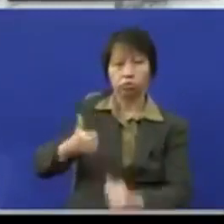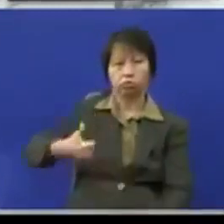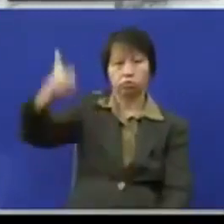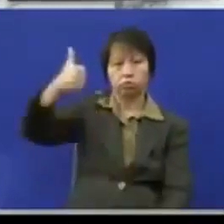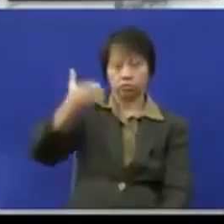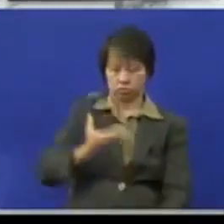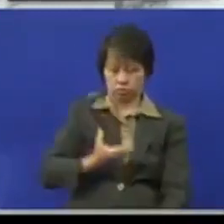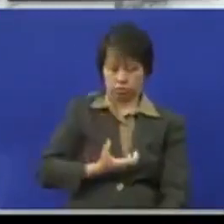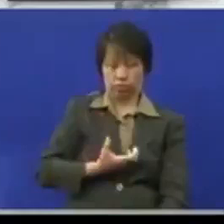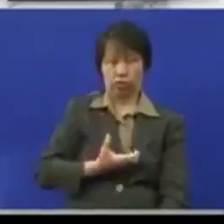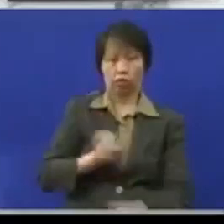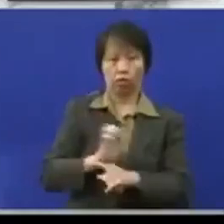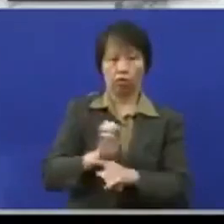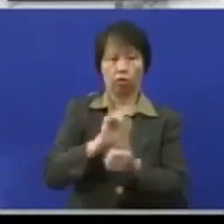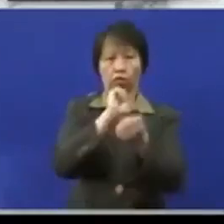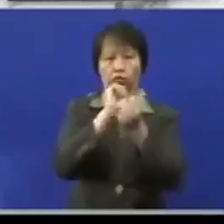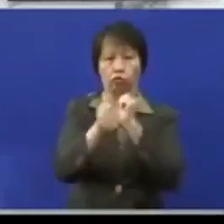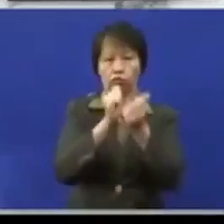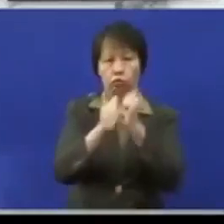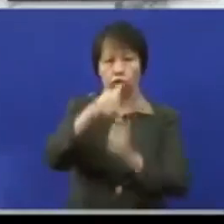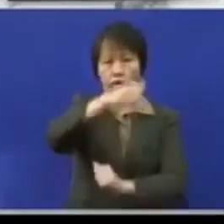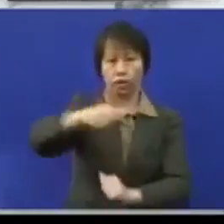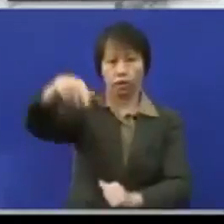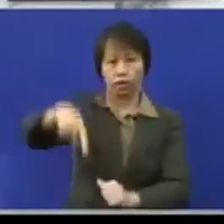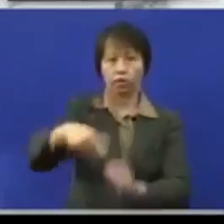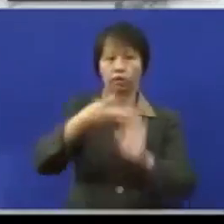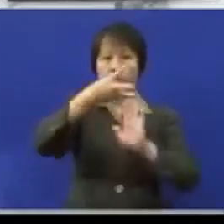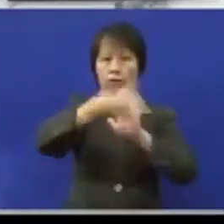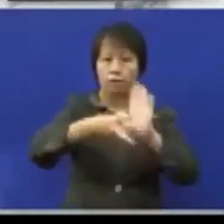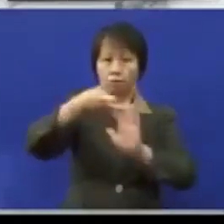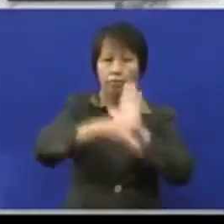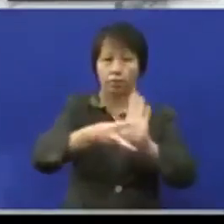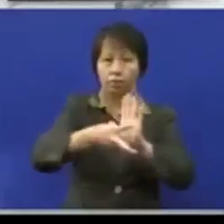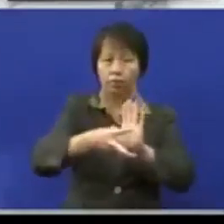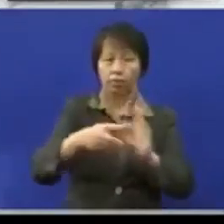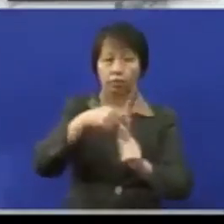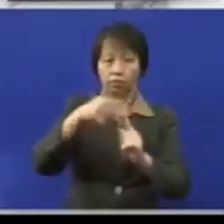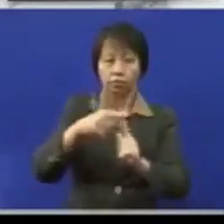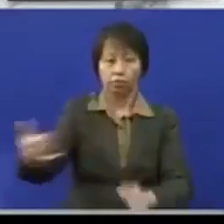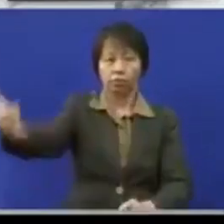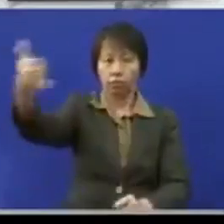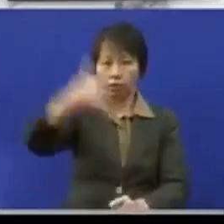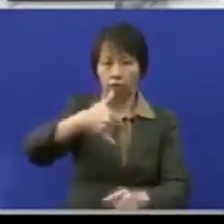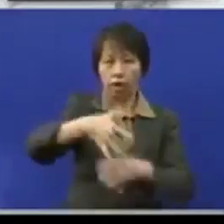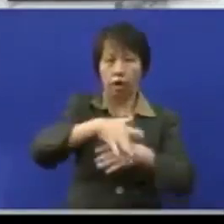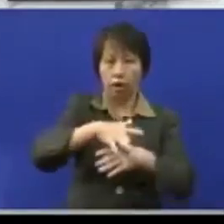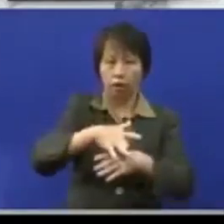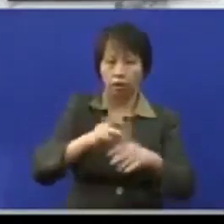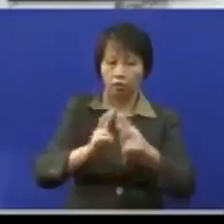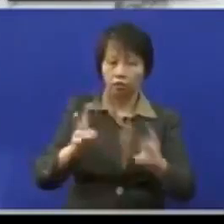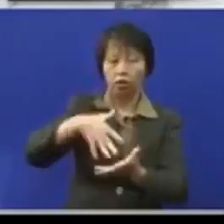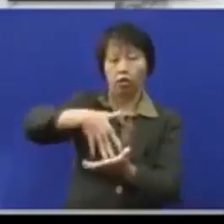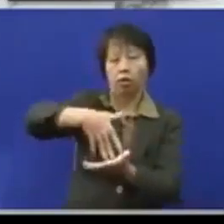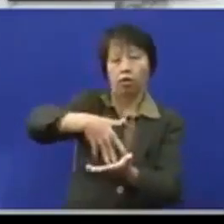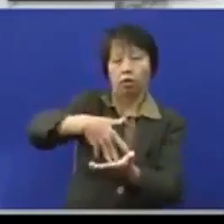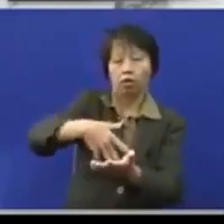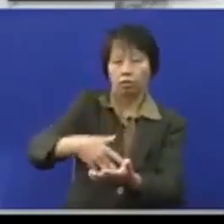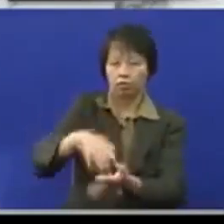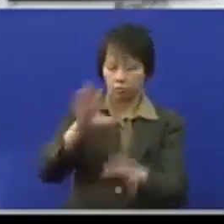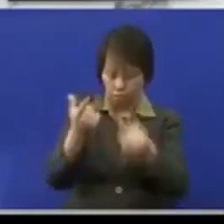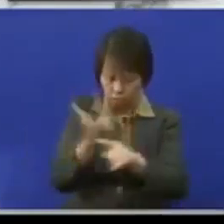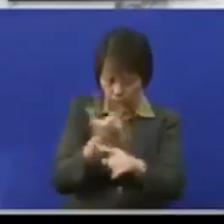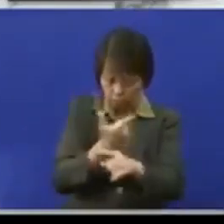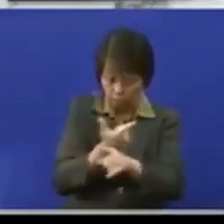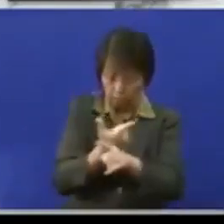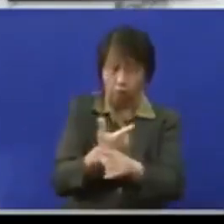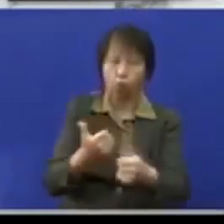pingat emas sukan Asia untuk paralimpik yang mana bila mereka datang peringkat awalnya memang sangat lemah tapi bila dilatih dia